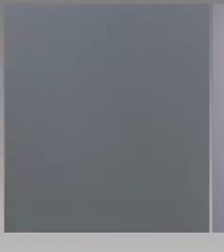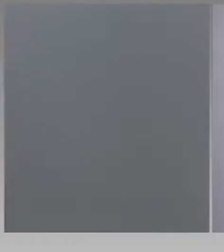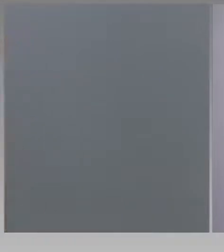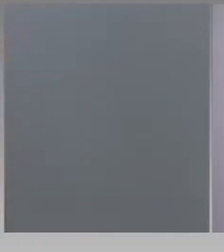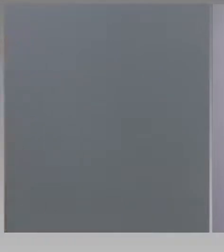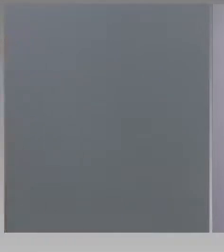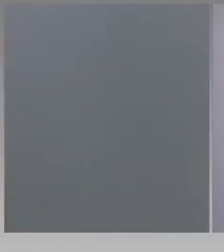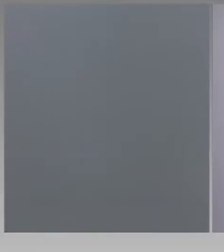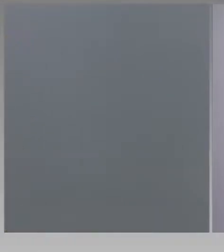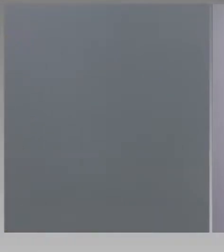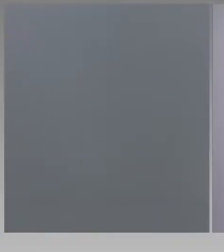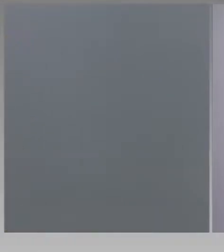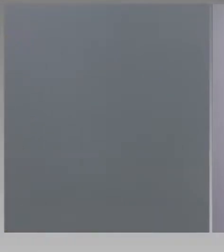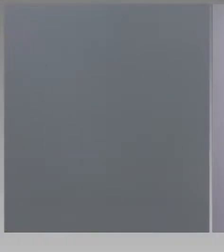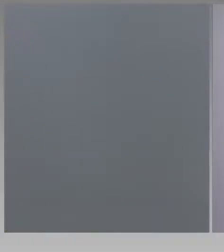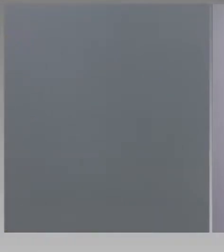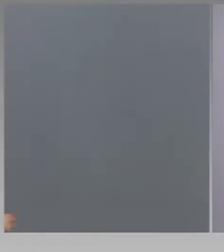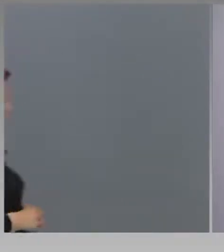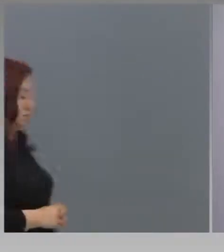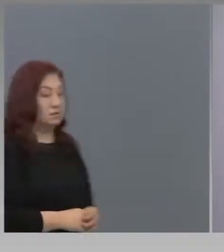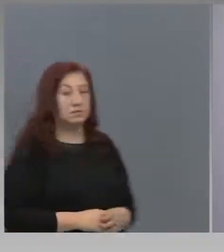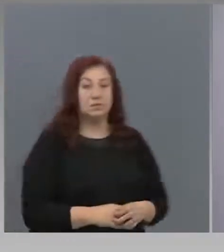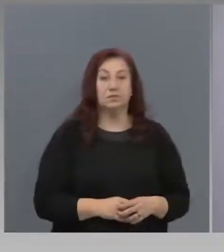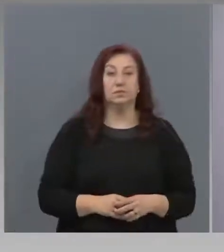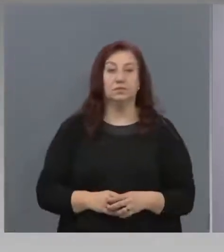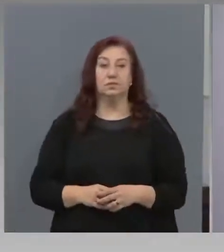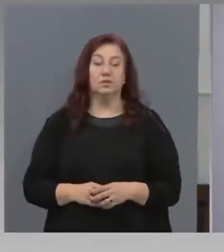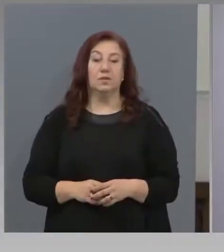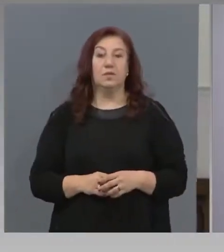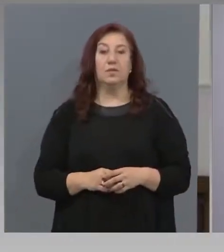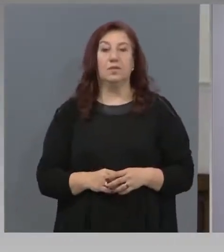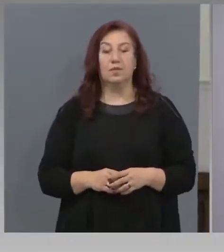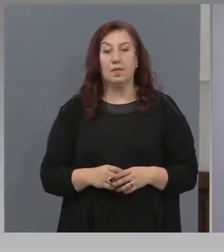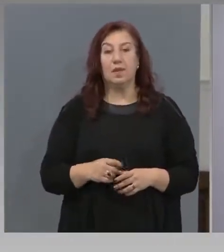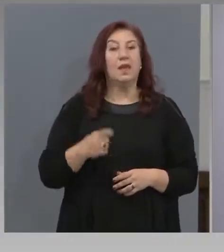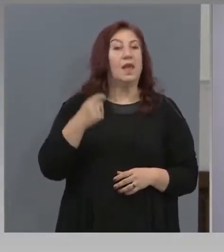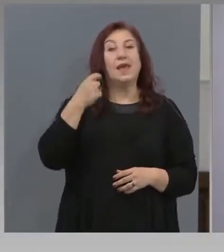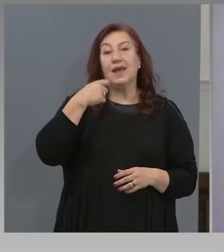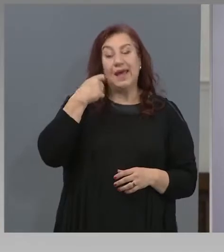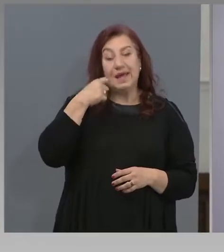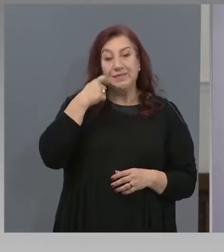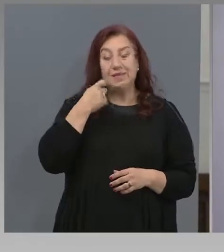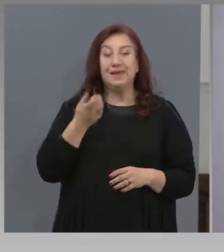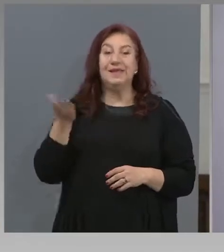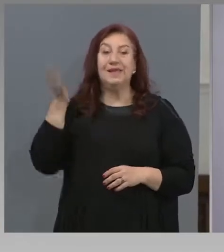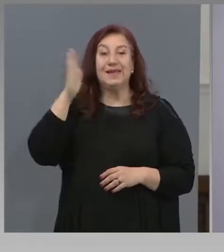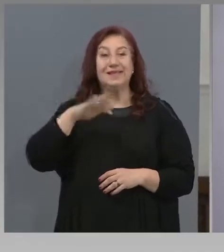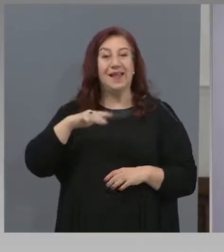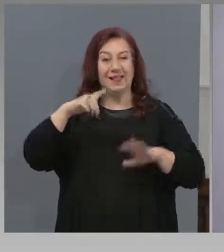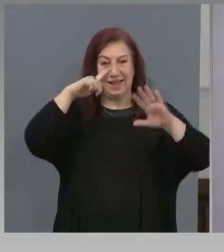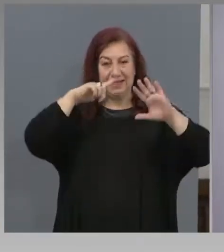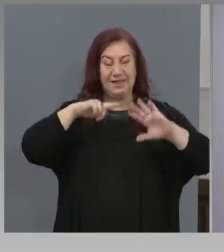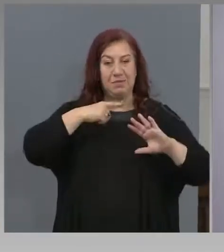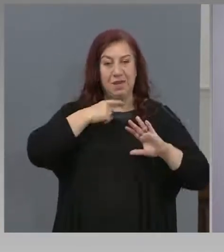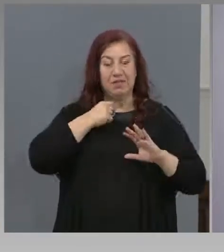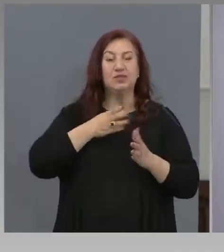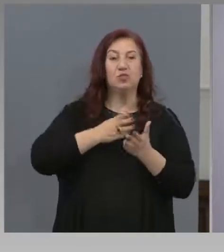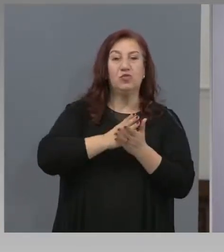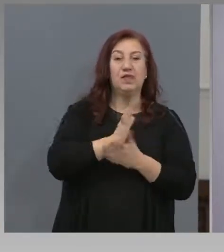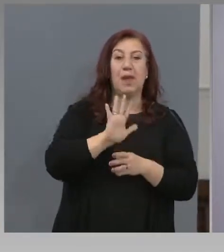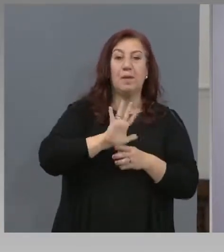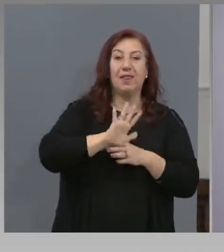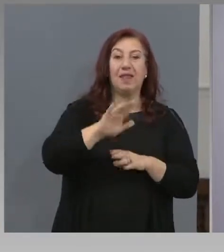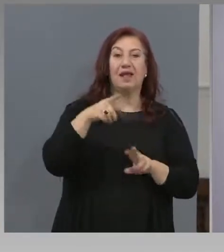Изпитите след 7-ми клас ще се проведат на 15-ти юни по български език и литература